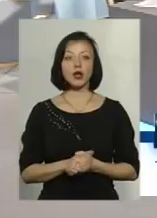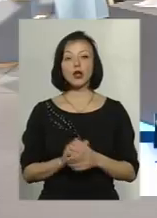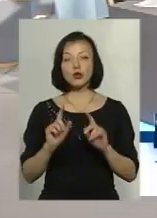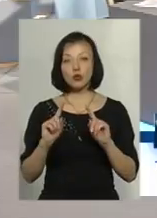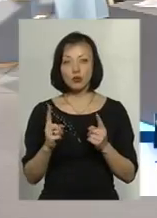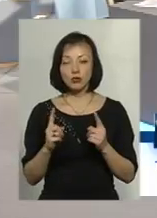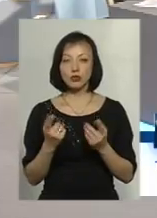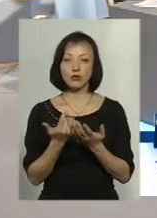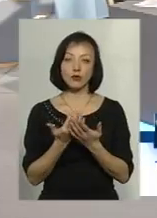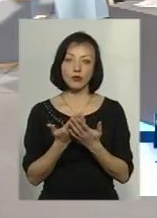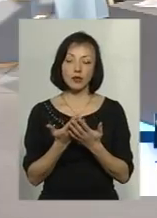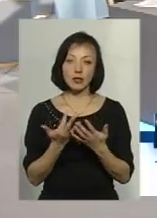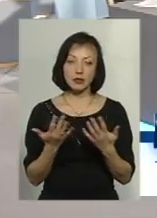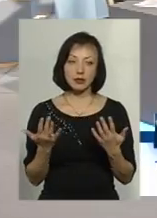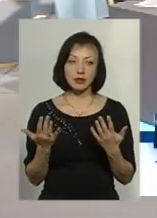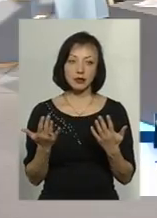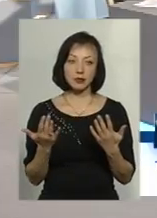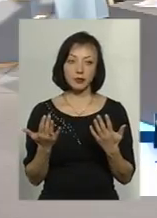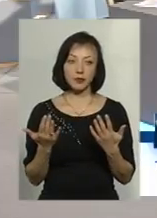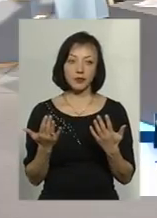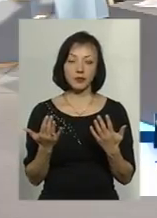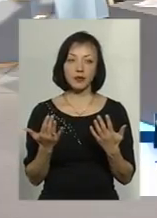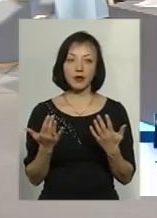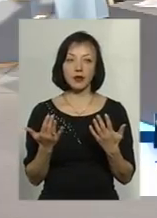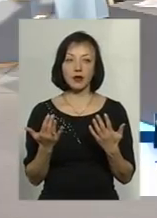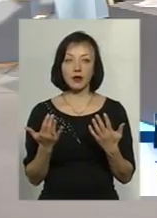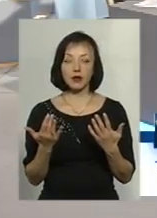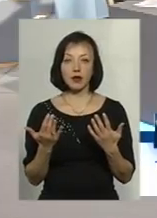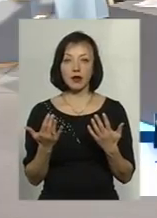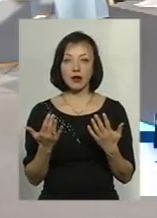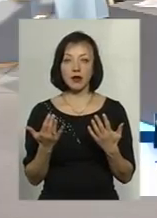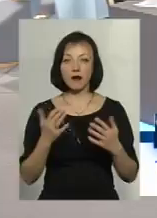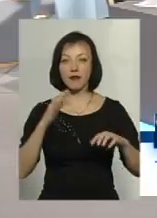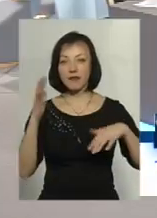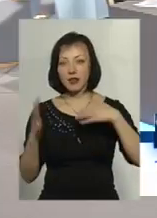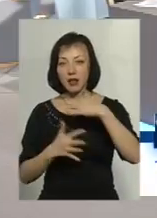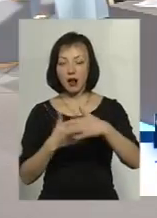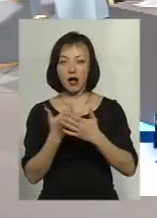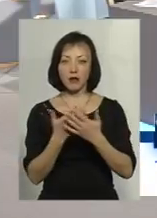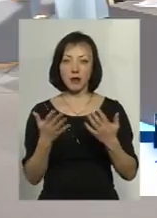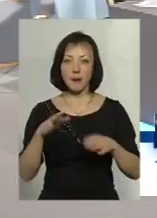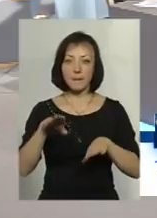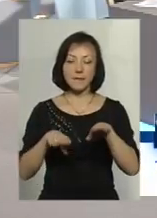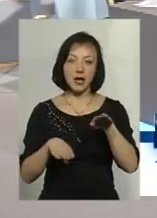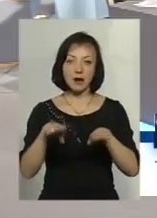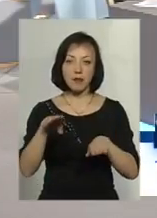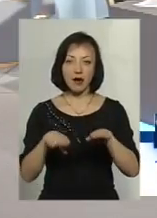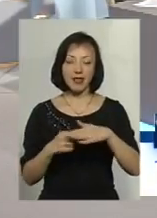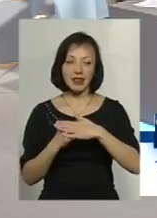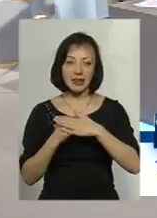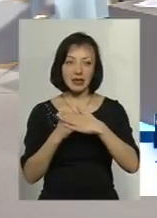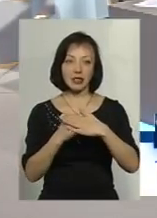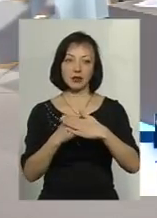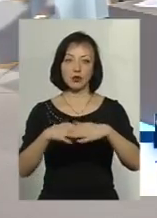при різних вітрах, розі вітрів, при різних перепадах тиску,